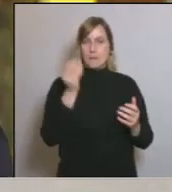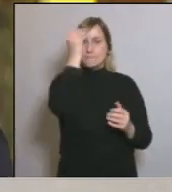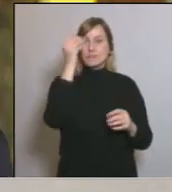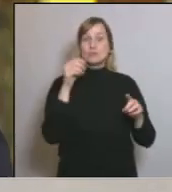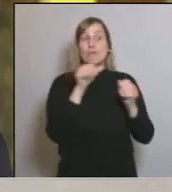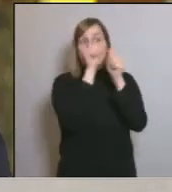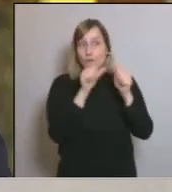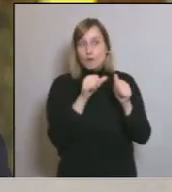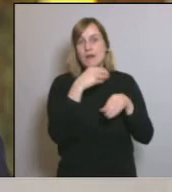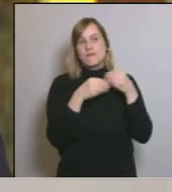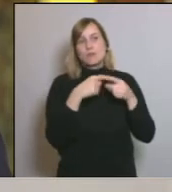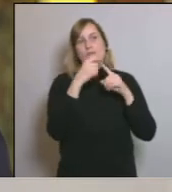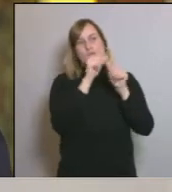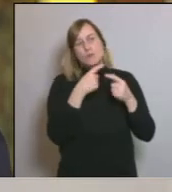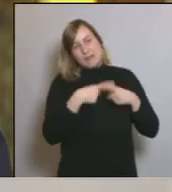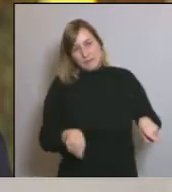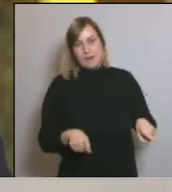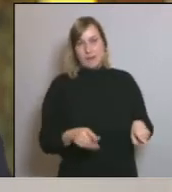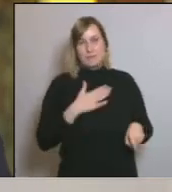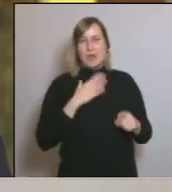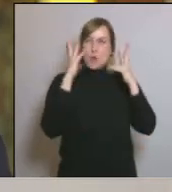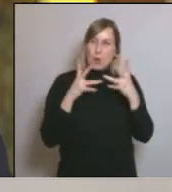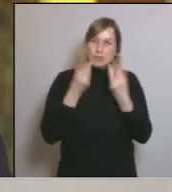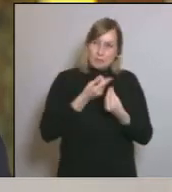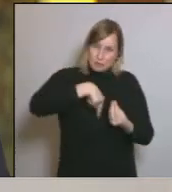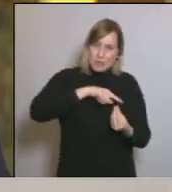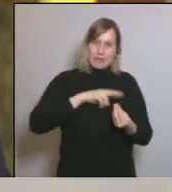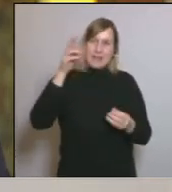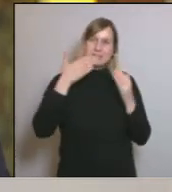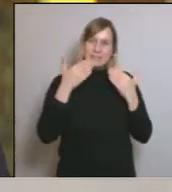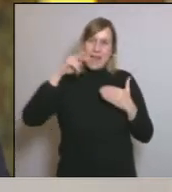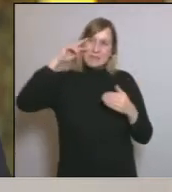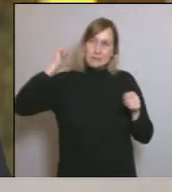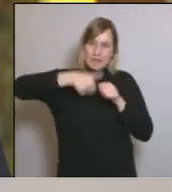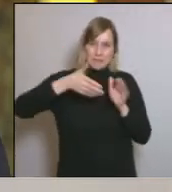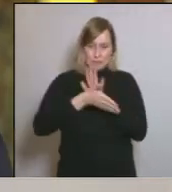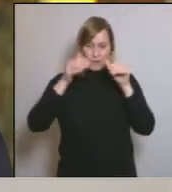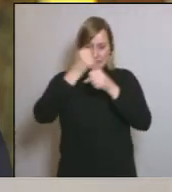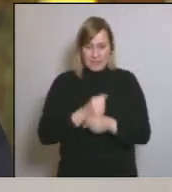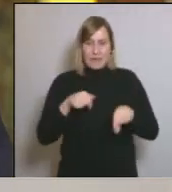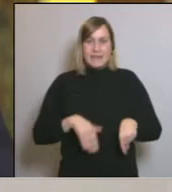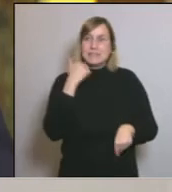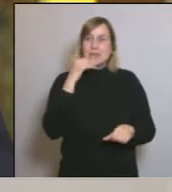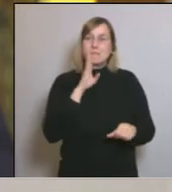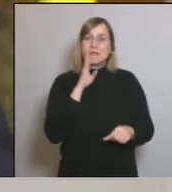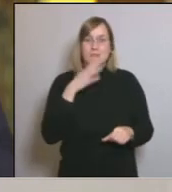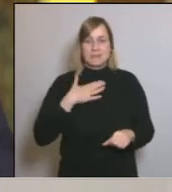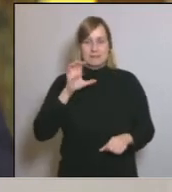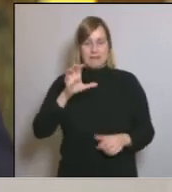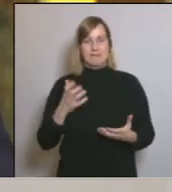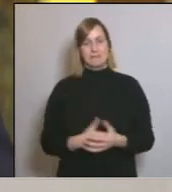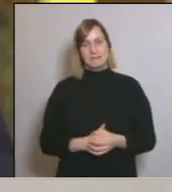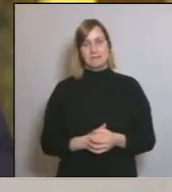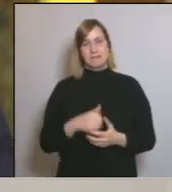coses d'una manera molt diferent comptant amb nosaltres comptant amb la nostra experiència que som els que estem aquí els que sabem què passa és més